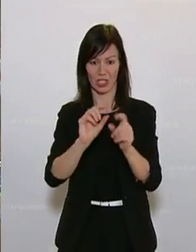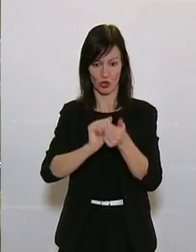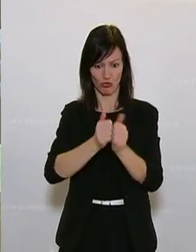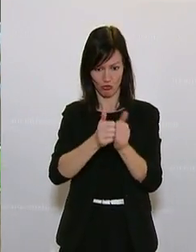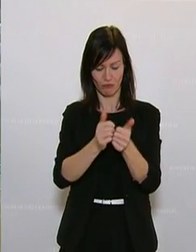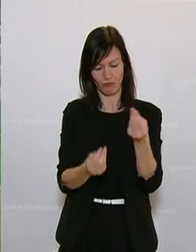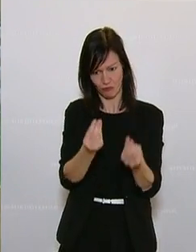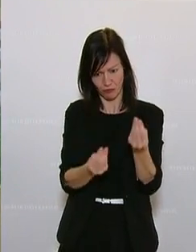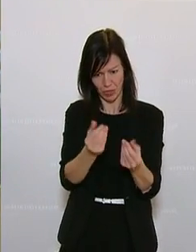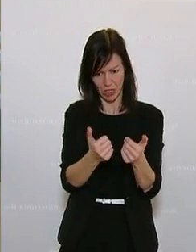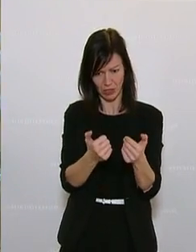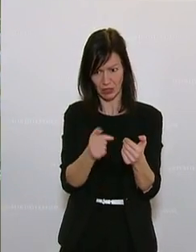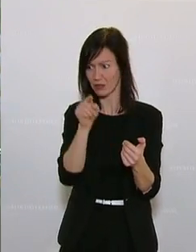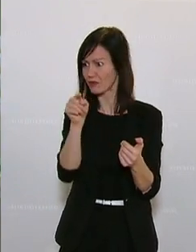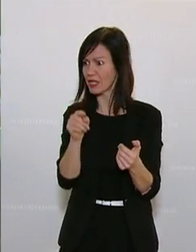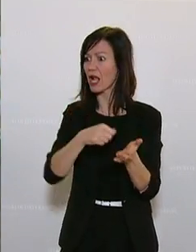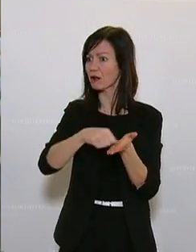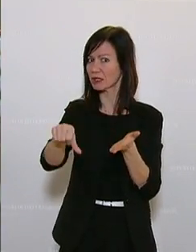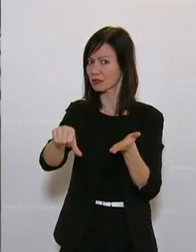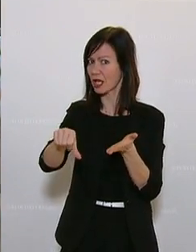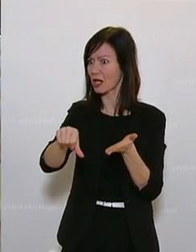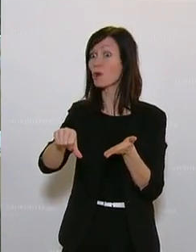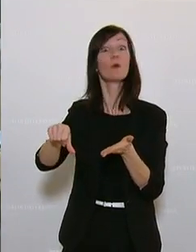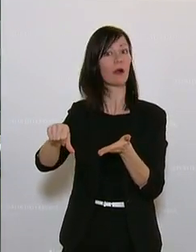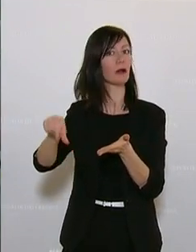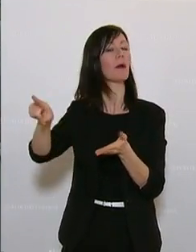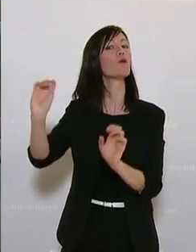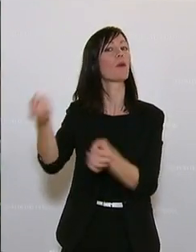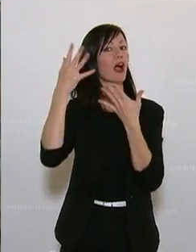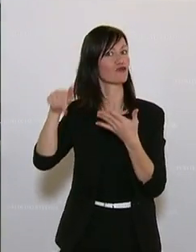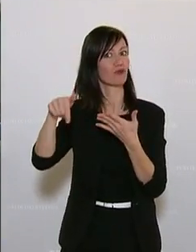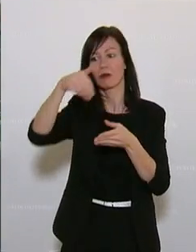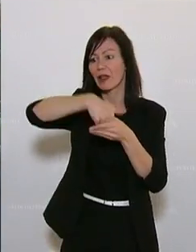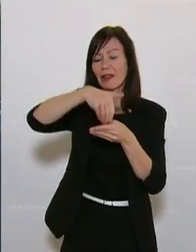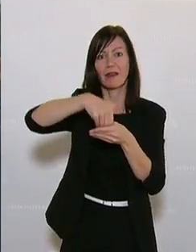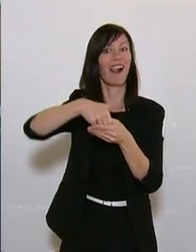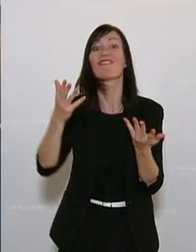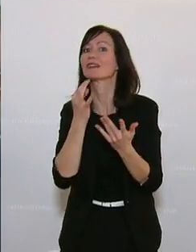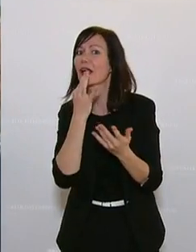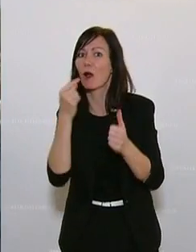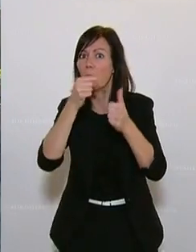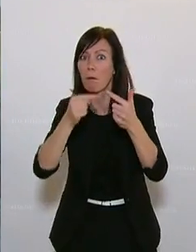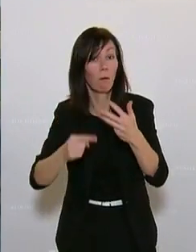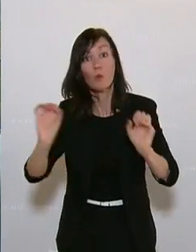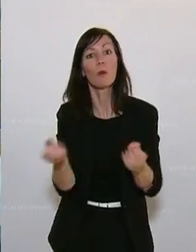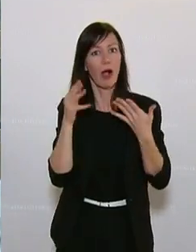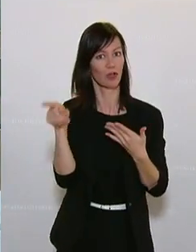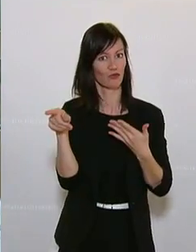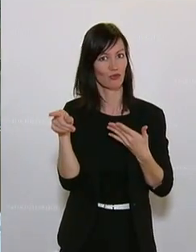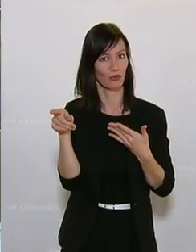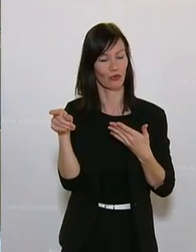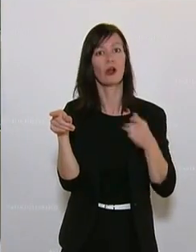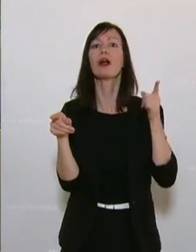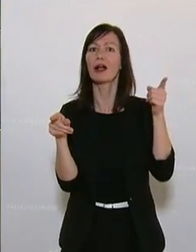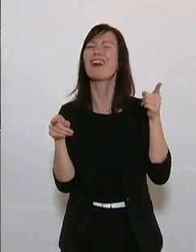gegen Echtgeld kaufen kann, und in denen befinden sich nach einem Zufallsprinzip Spielinhalte. In einigen EU-Ländern